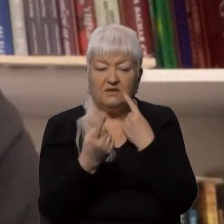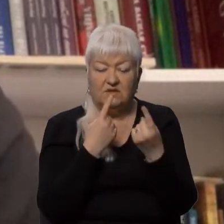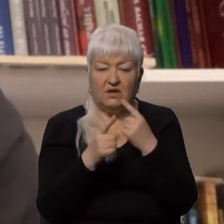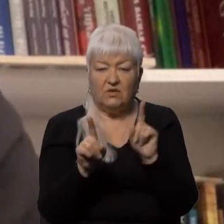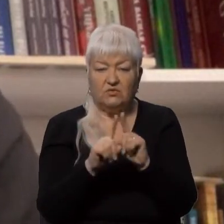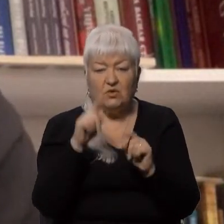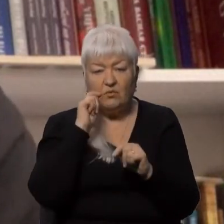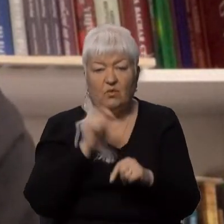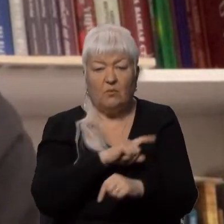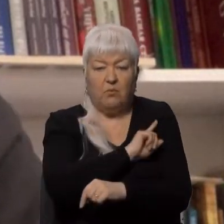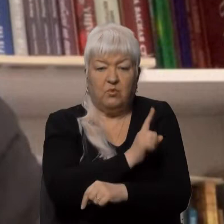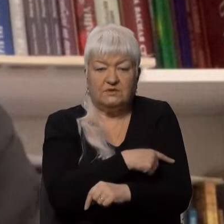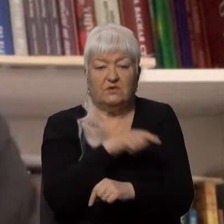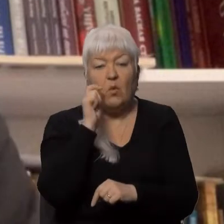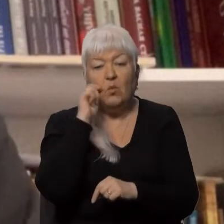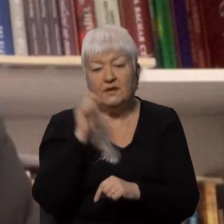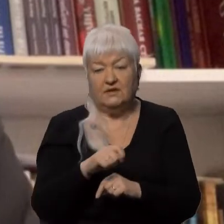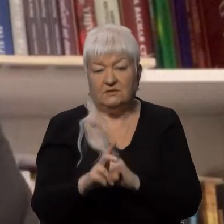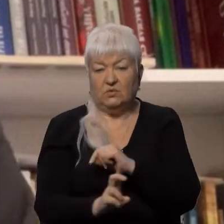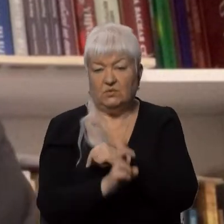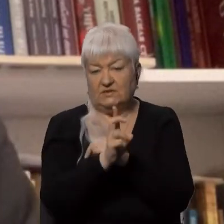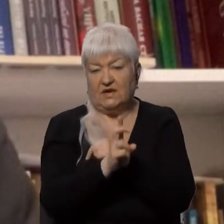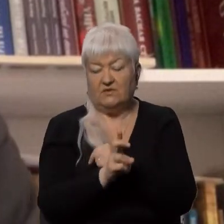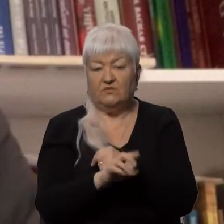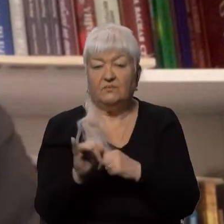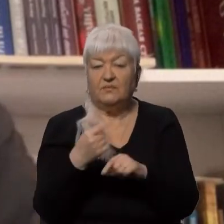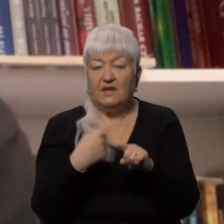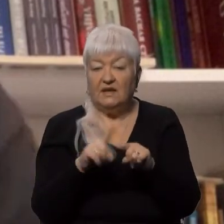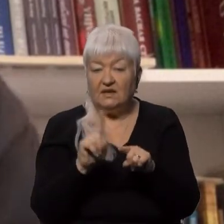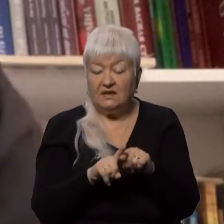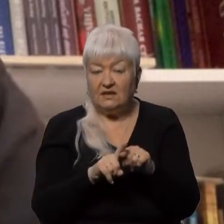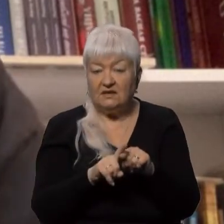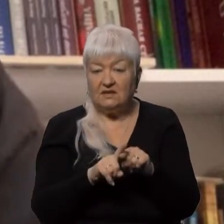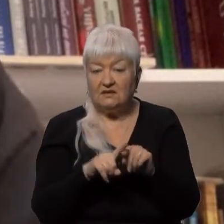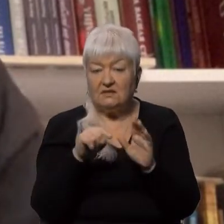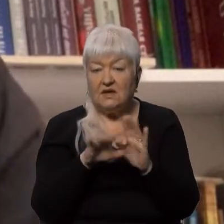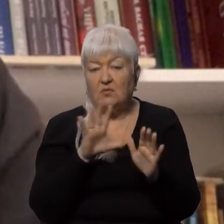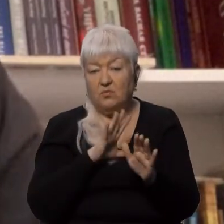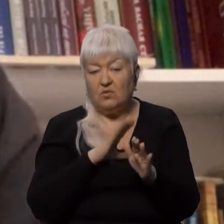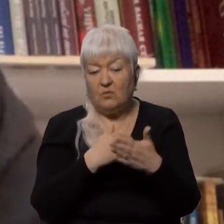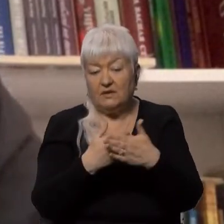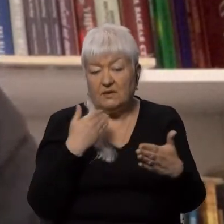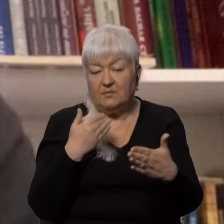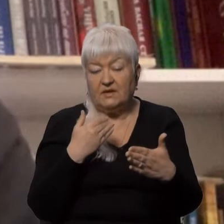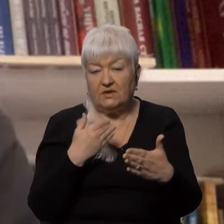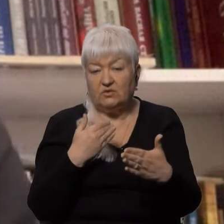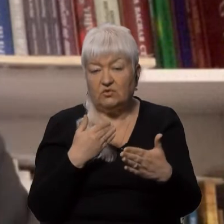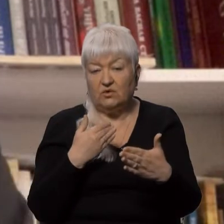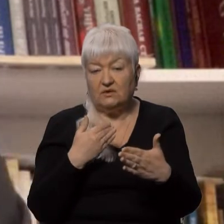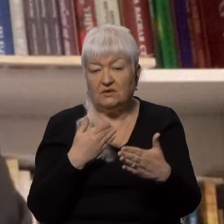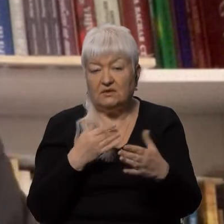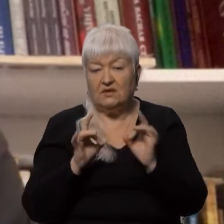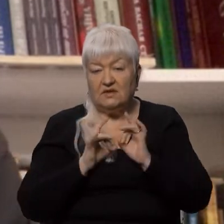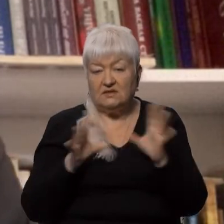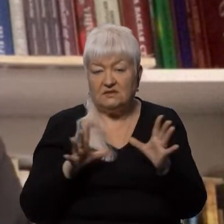посилювати саме українську церкву. І цей жест був би напередодні Пасхи набагато, на мою думку,